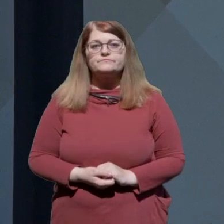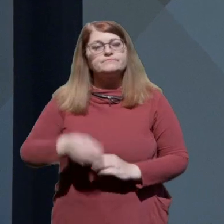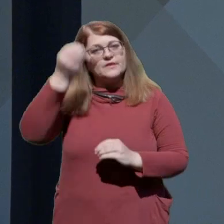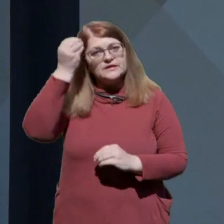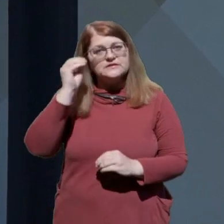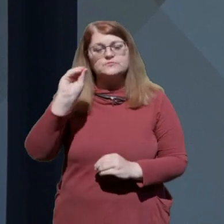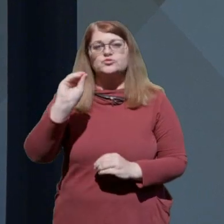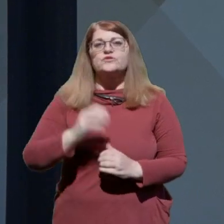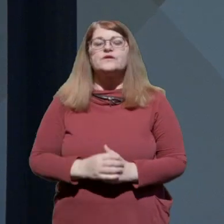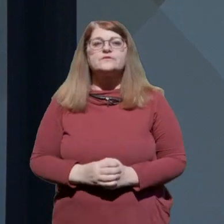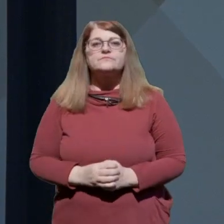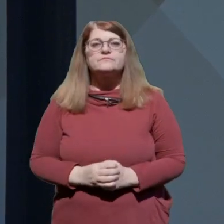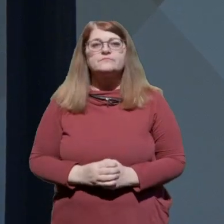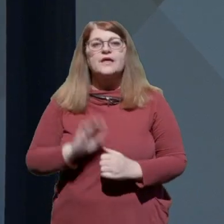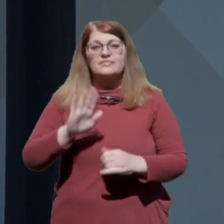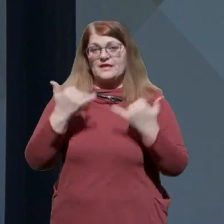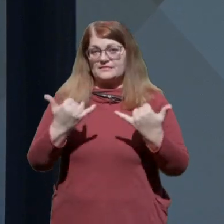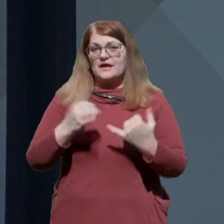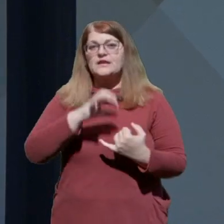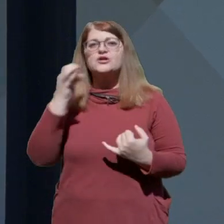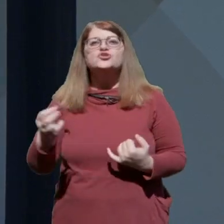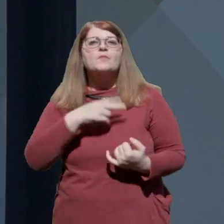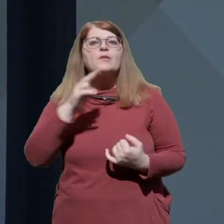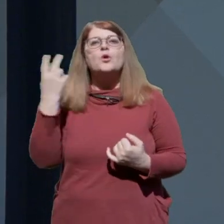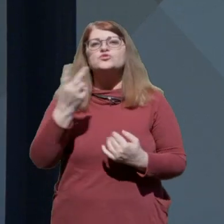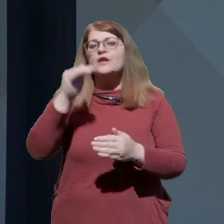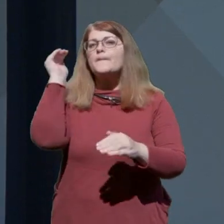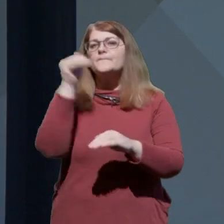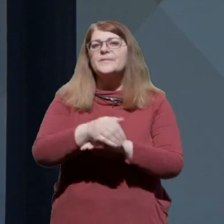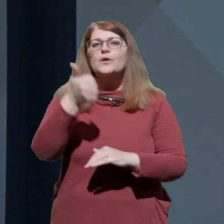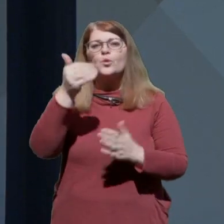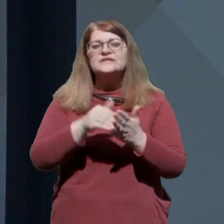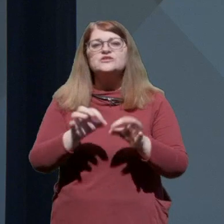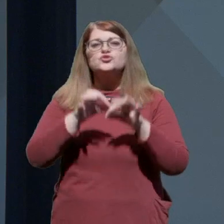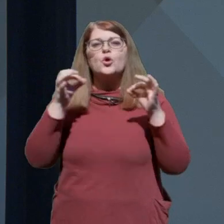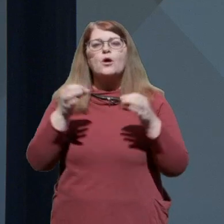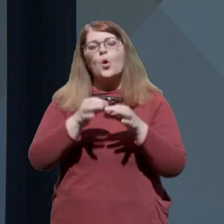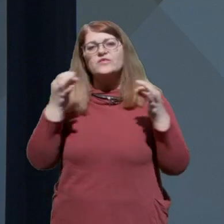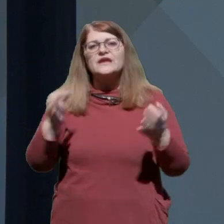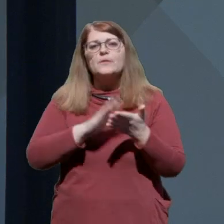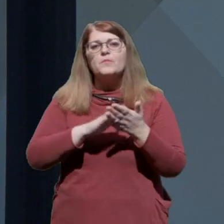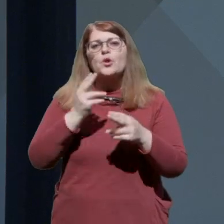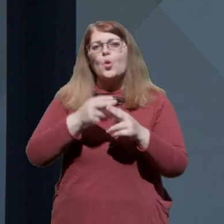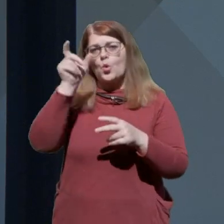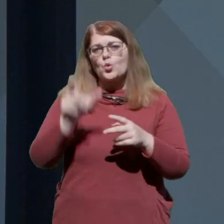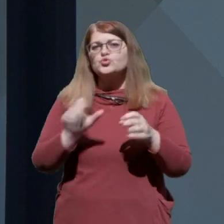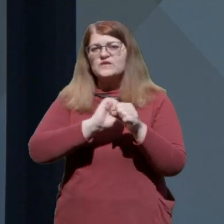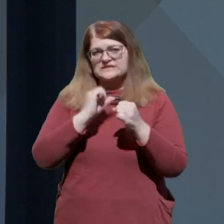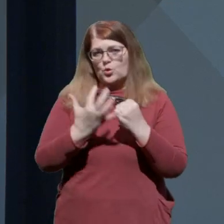Spoštovani, na današnji dan imamo v Sloveniji preko tisoč odkritih primerov okužbe s koronavirusom.